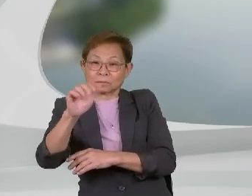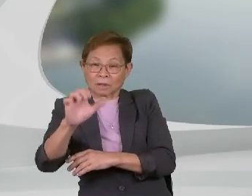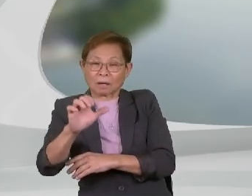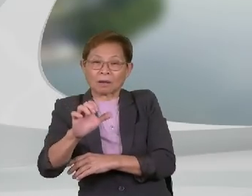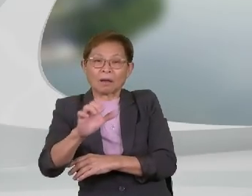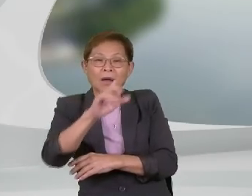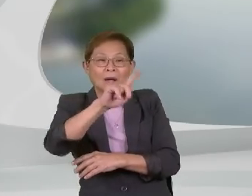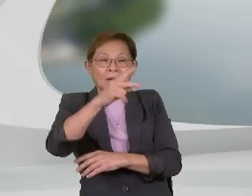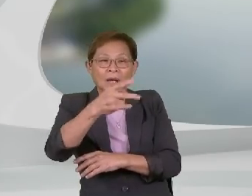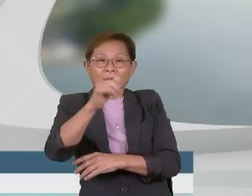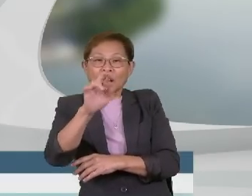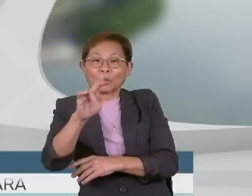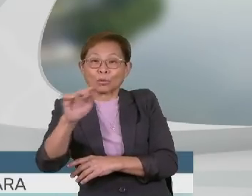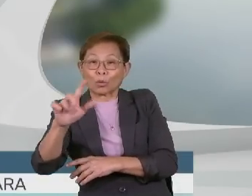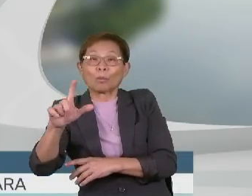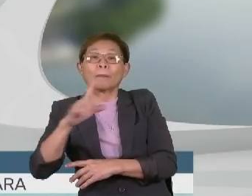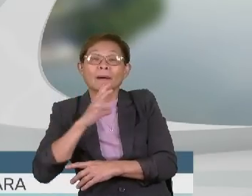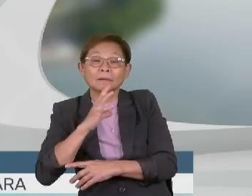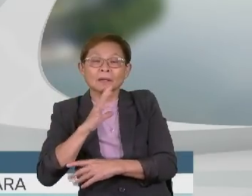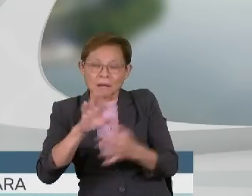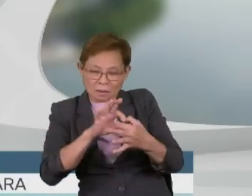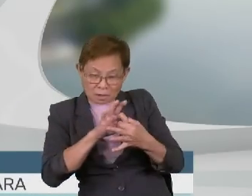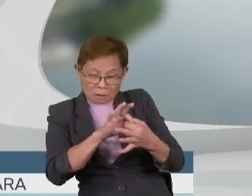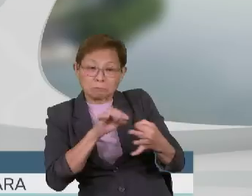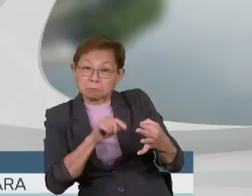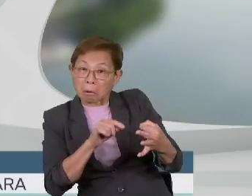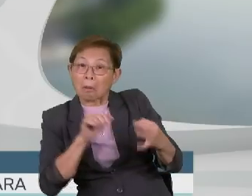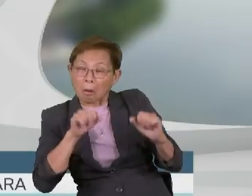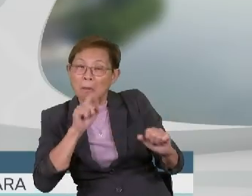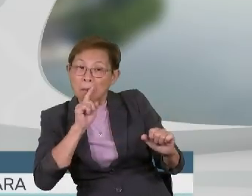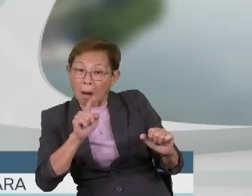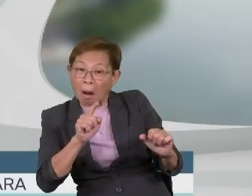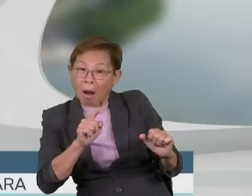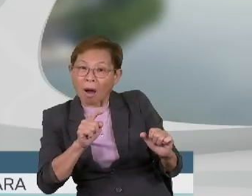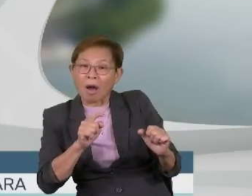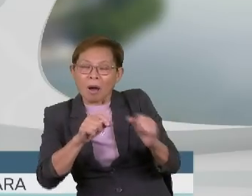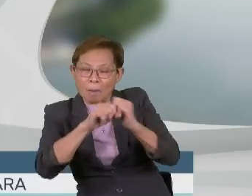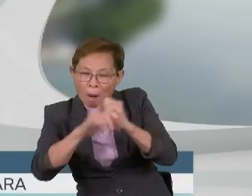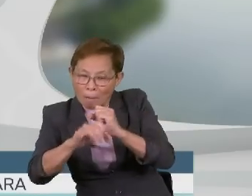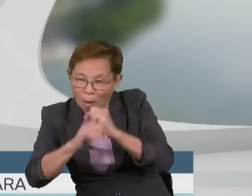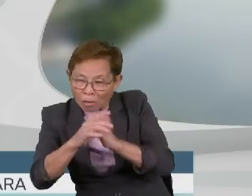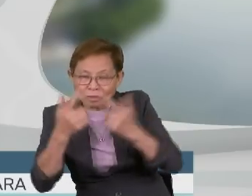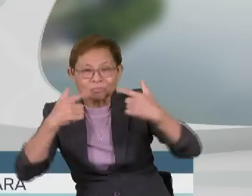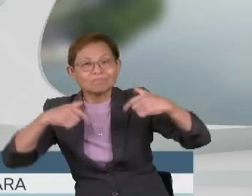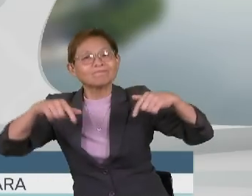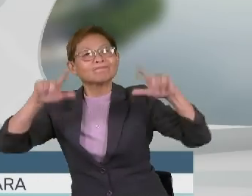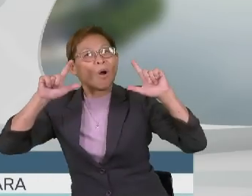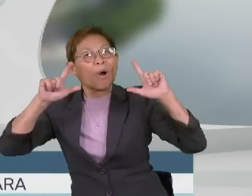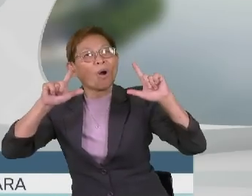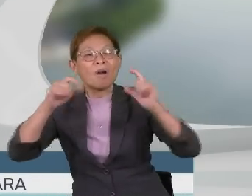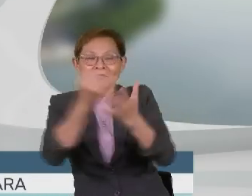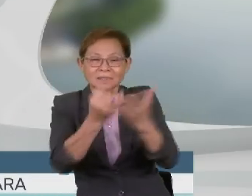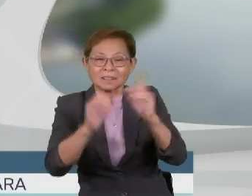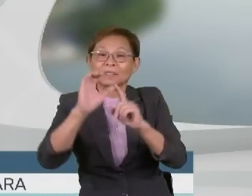Akbar Khan berkata, kerjasama itu dapat memastikan usaha mempromosi dan memertabatkan seni dan